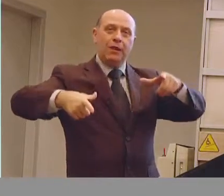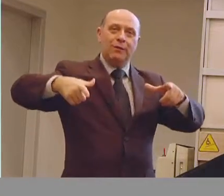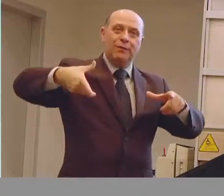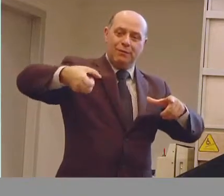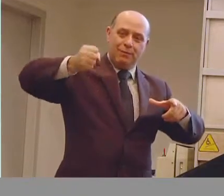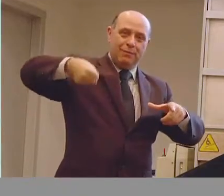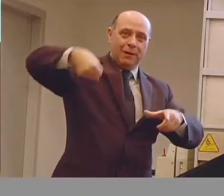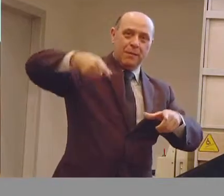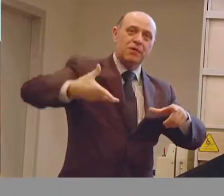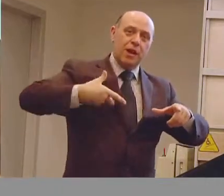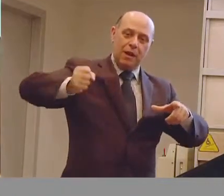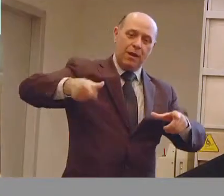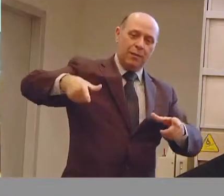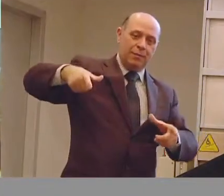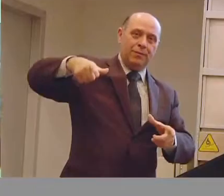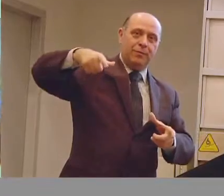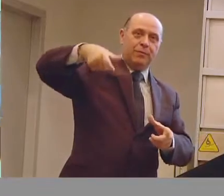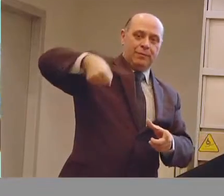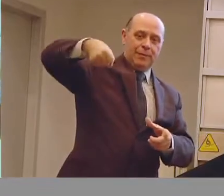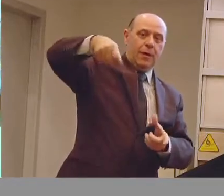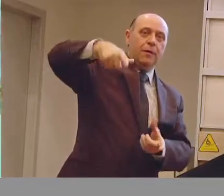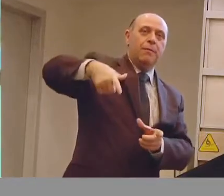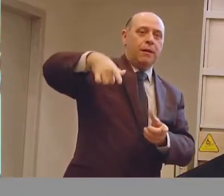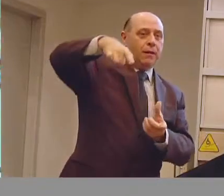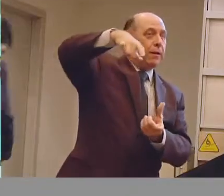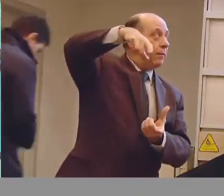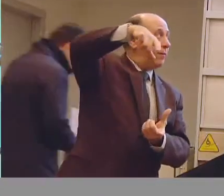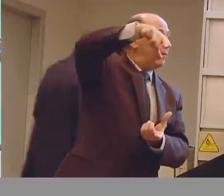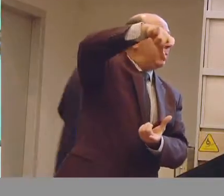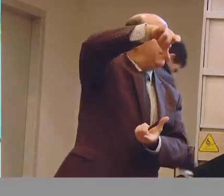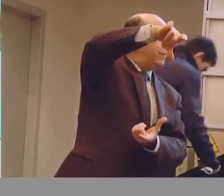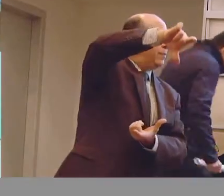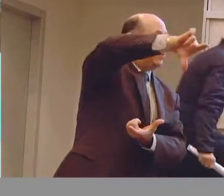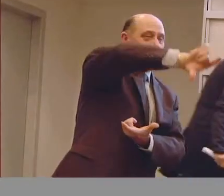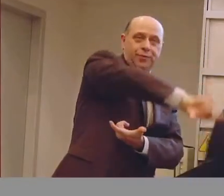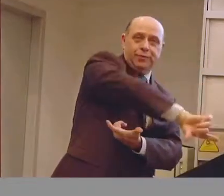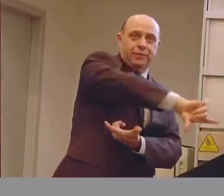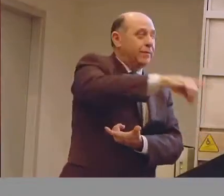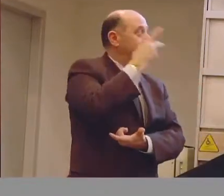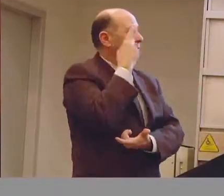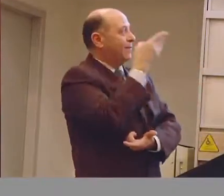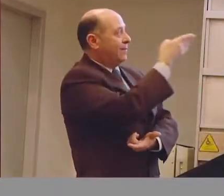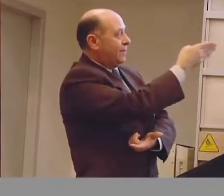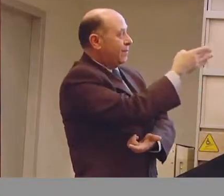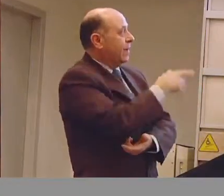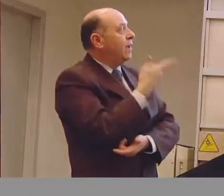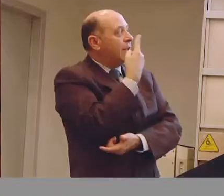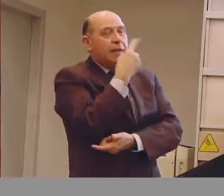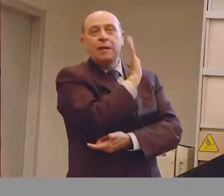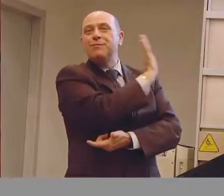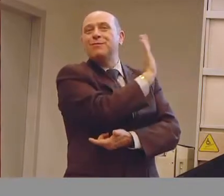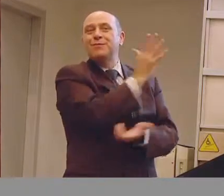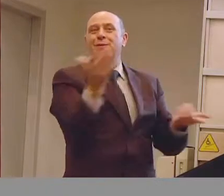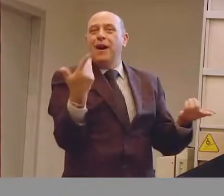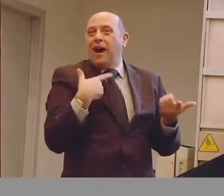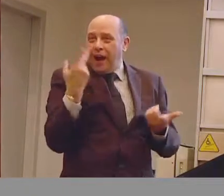afferra la pentola, la porta sul lavello e fa questo tipo di rotazione per poter scolare la pasta. Sono piccoli esempi proprio per dire come a